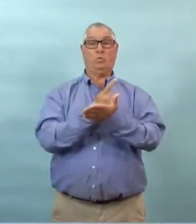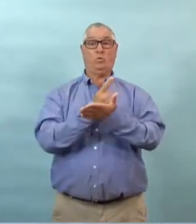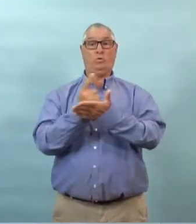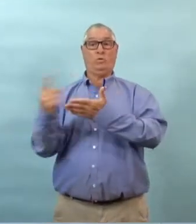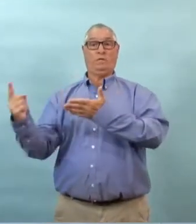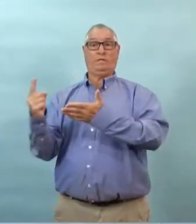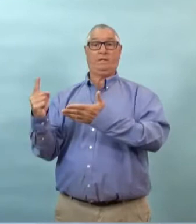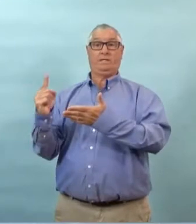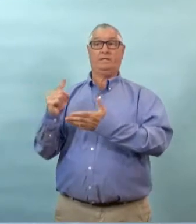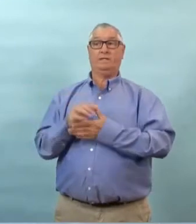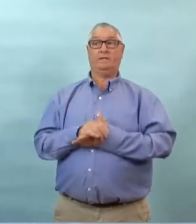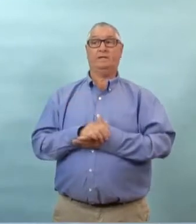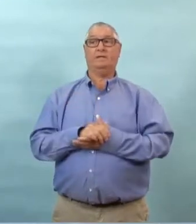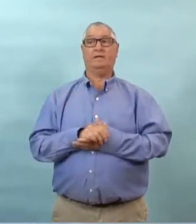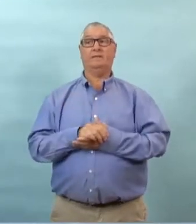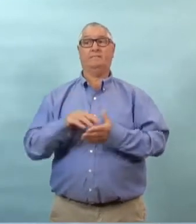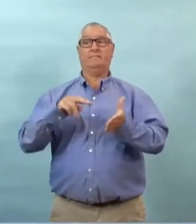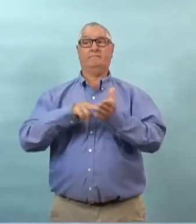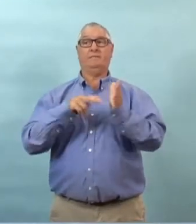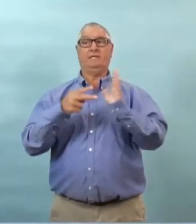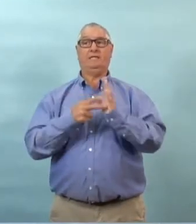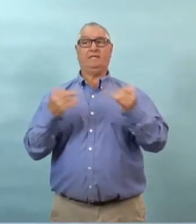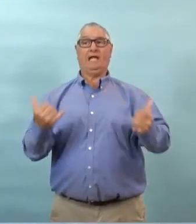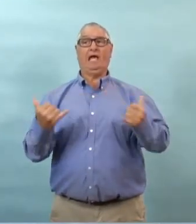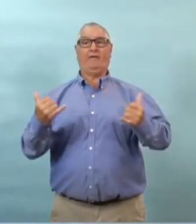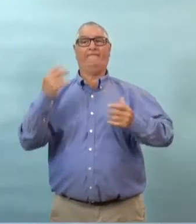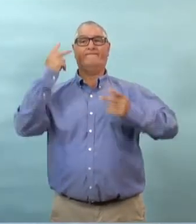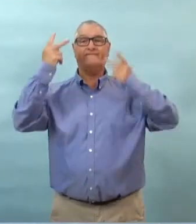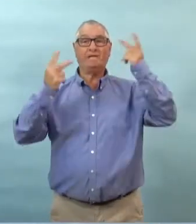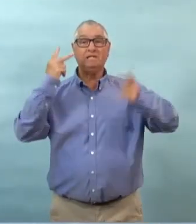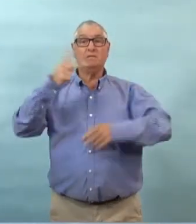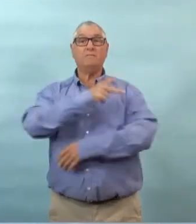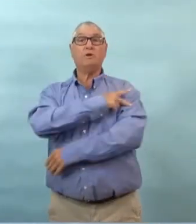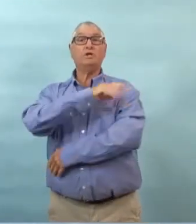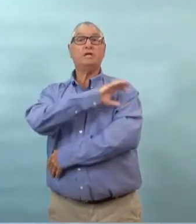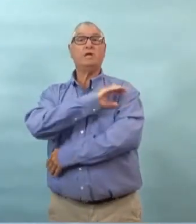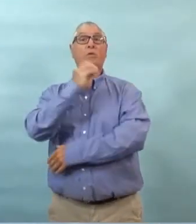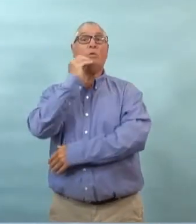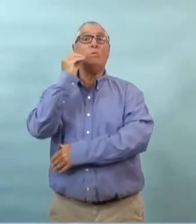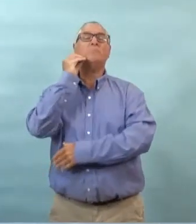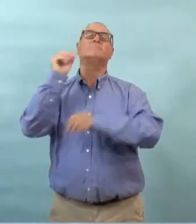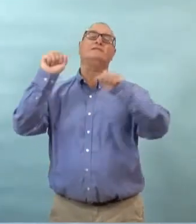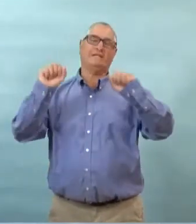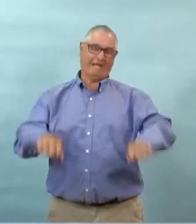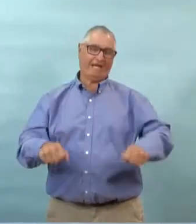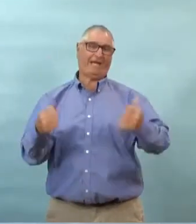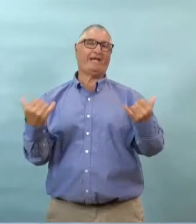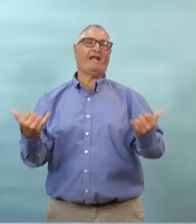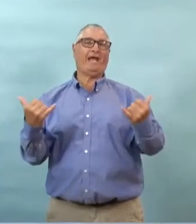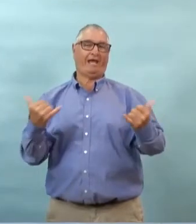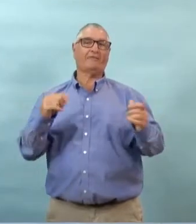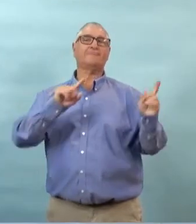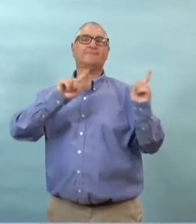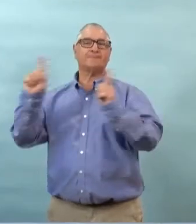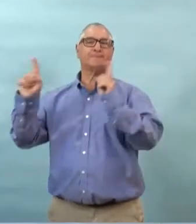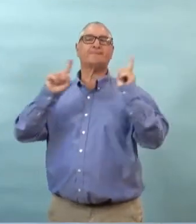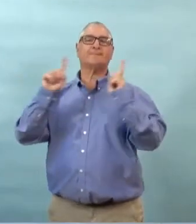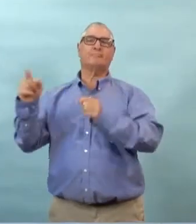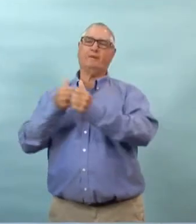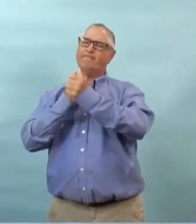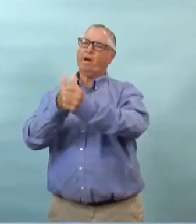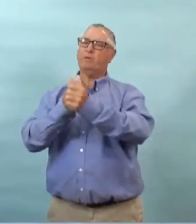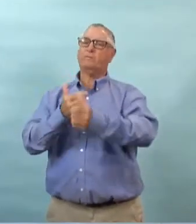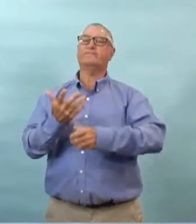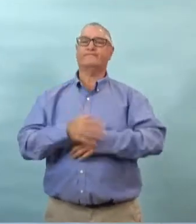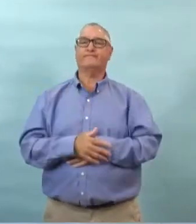nous savons que nous sommes à promet approximativement une semaine après l'assouplissement supplémentaire